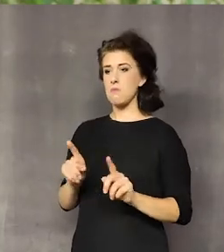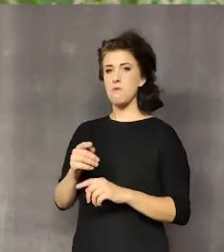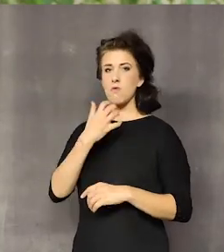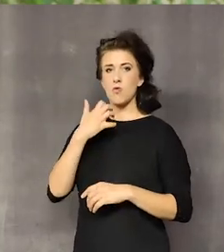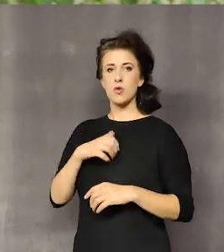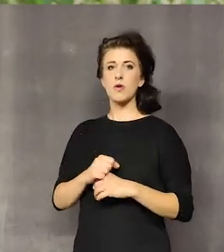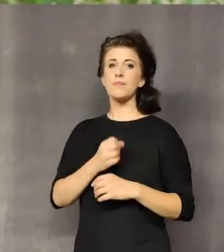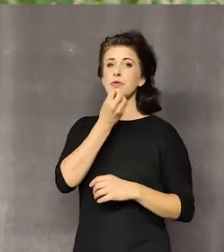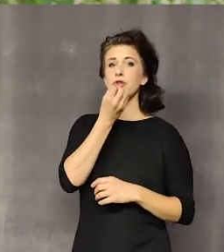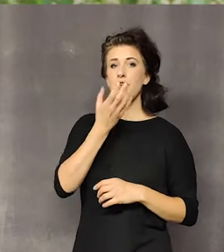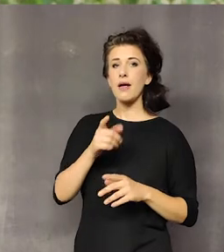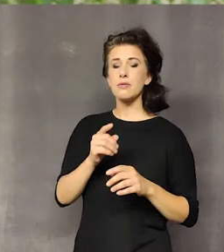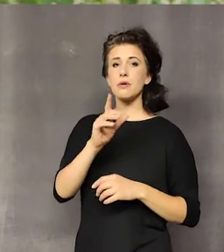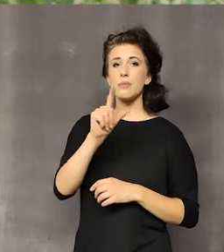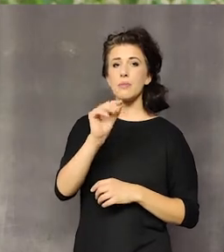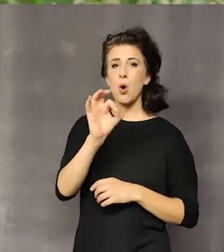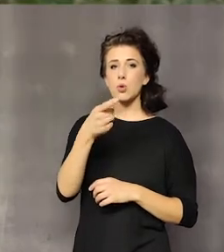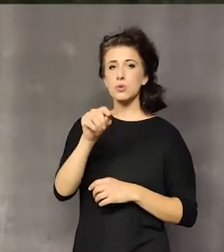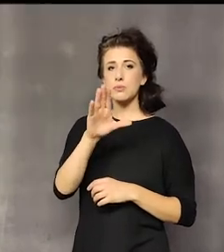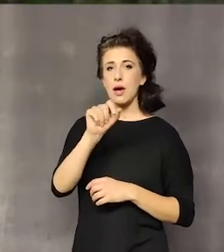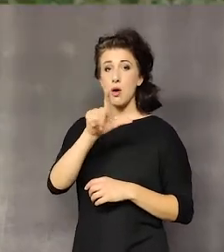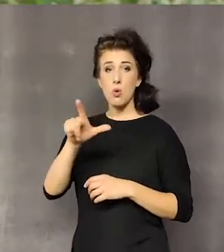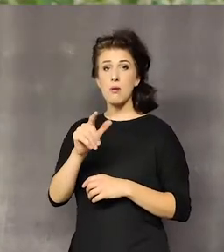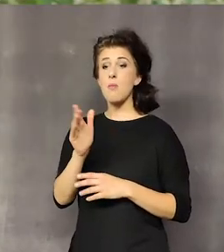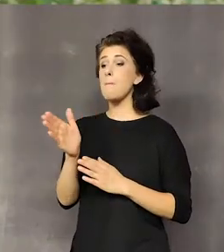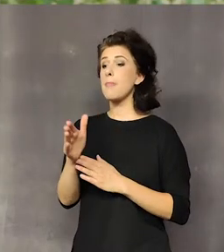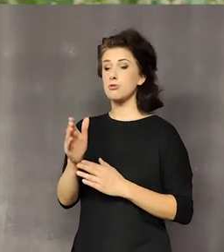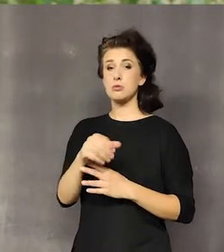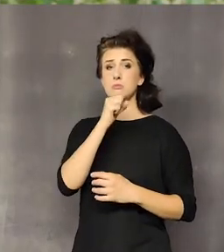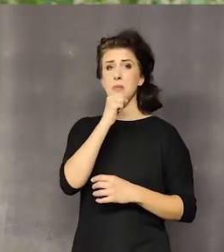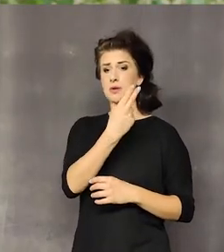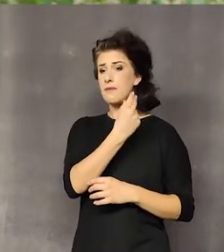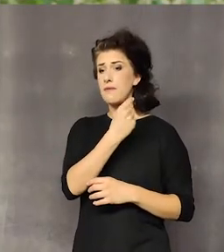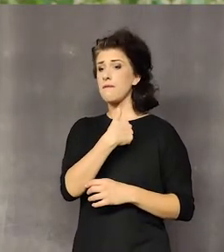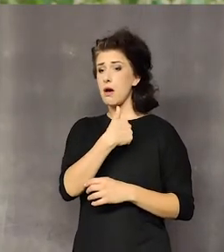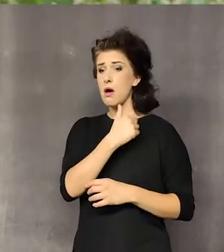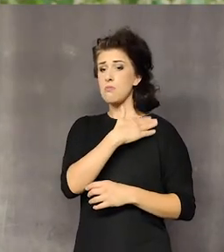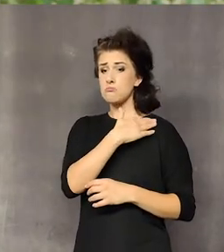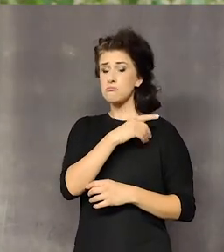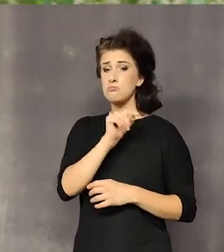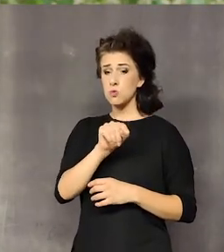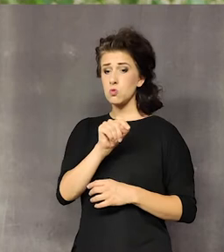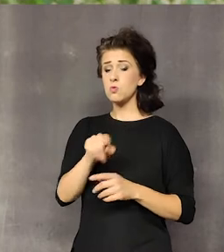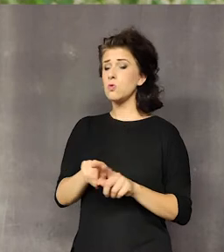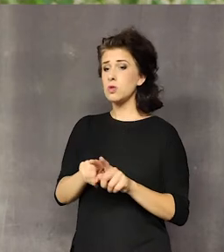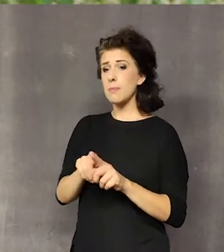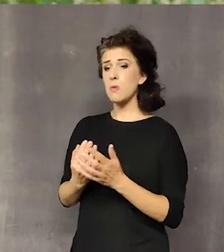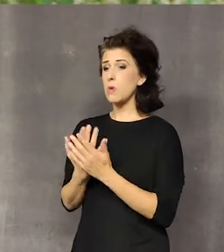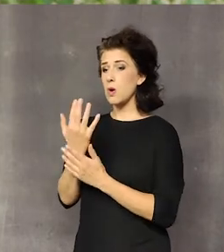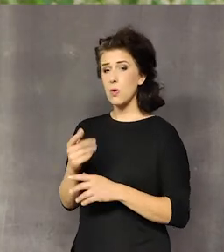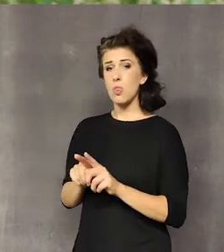Kwiat pod białą zbiera się w marcu. Moja wapakcja mówiła zawsze w ten sposób. Ta sama roślina